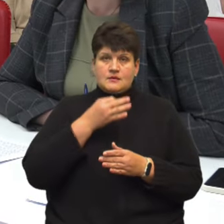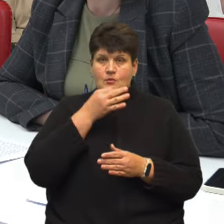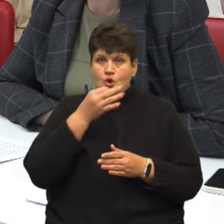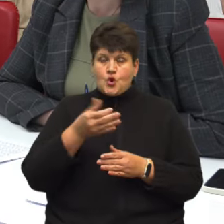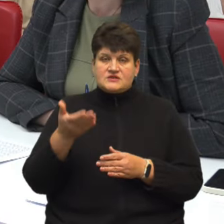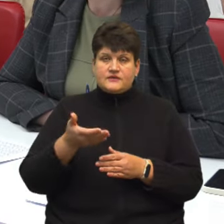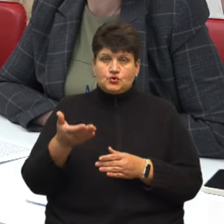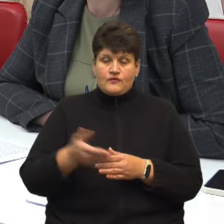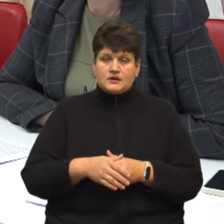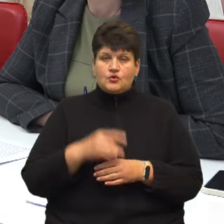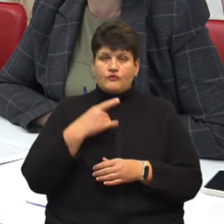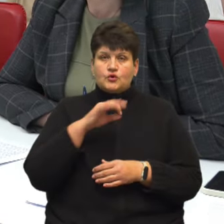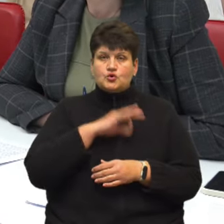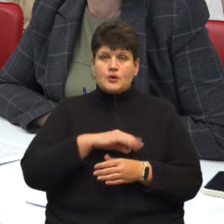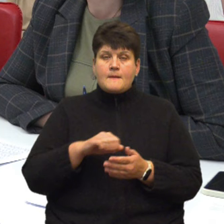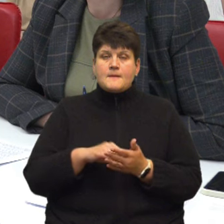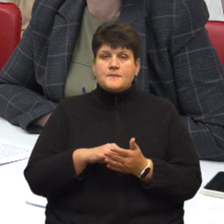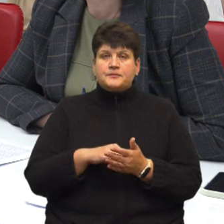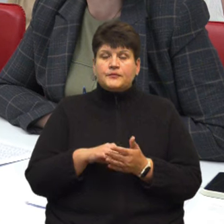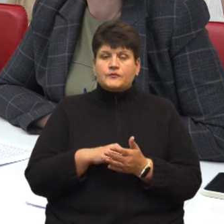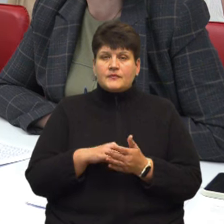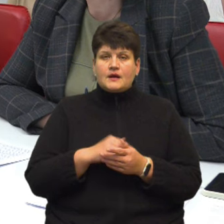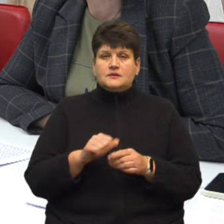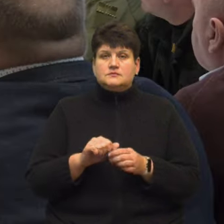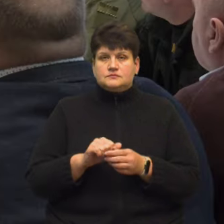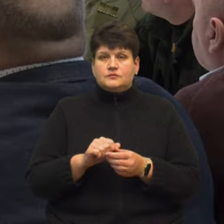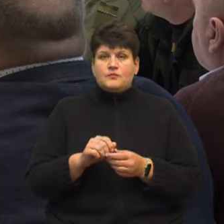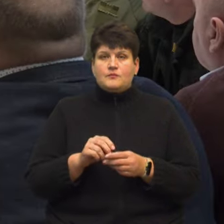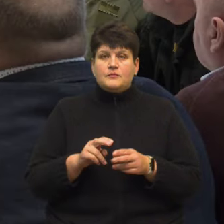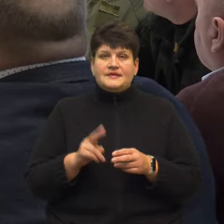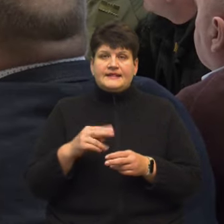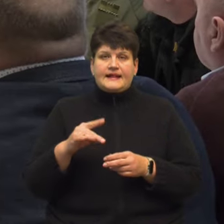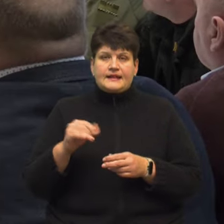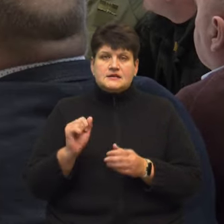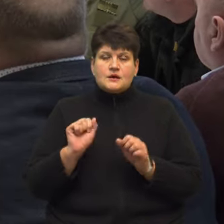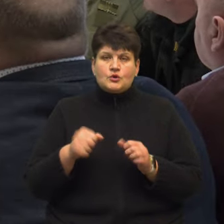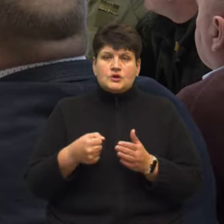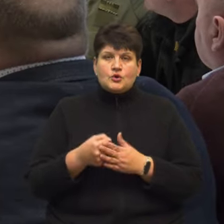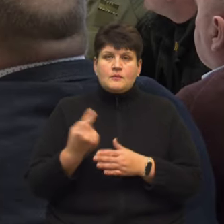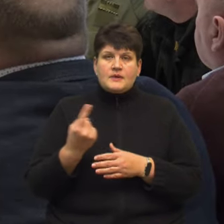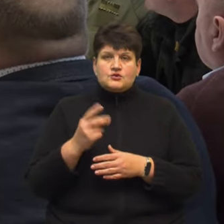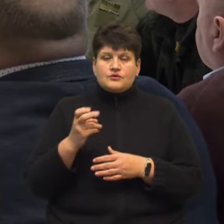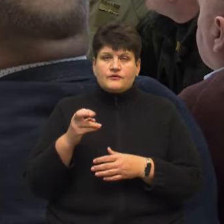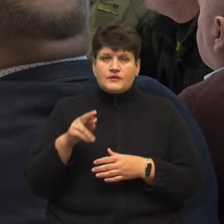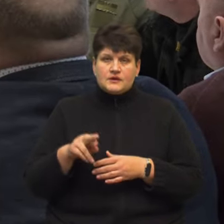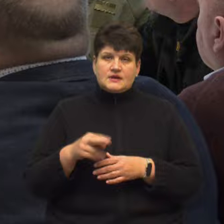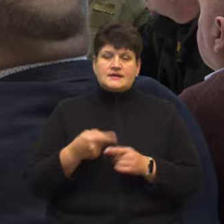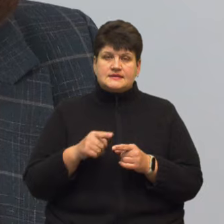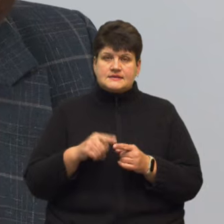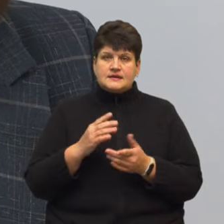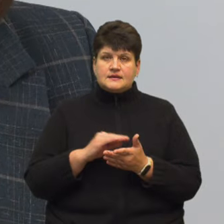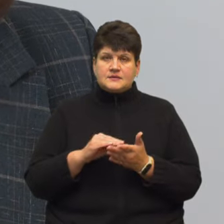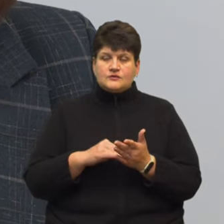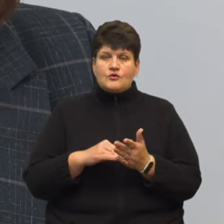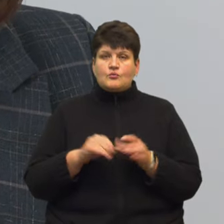Оксана Смолій каже, використовувати паперові декларації для ввезення гумдопомоги можна до 1 квітня. Про це йдеться у постанові Кабміну від 20 листопада.